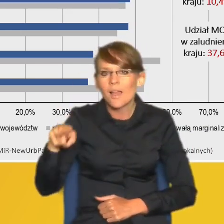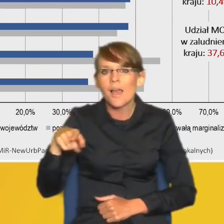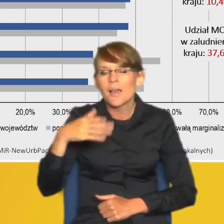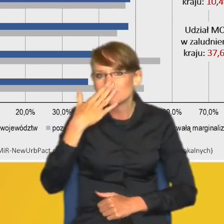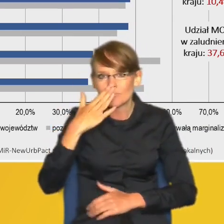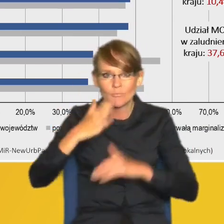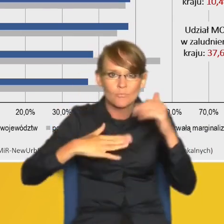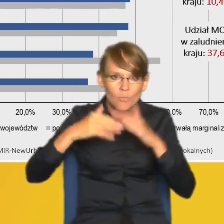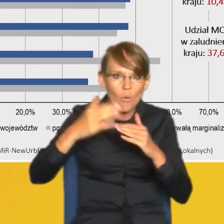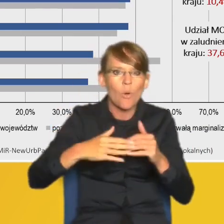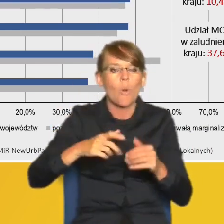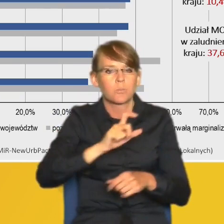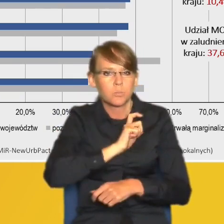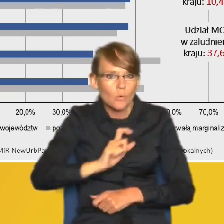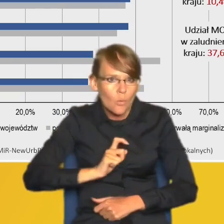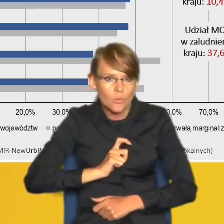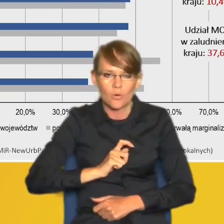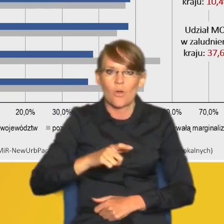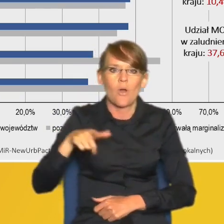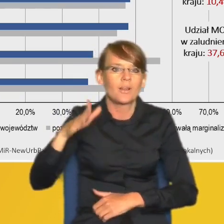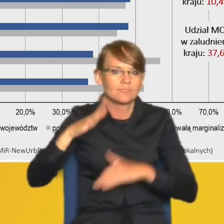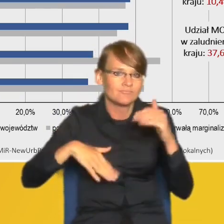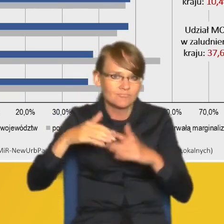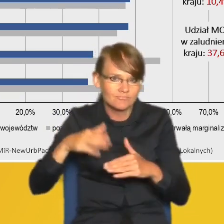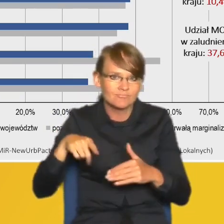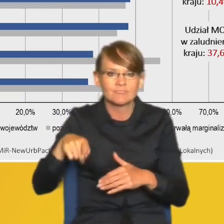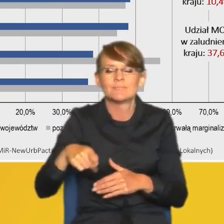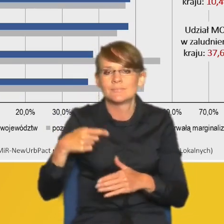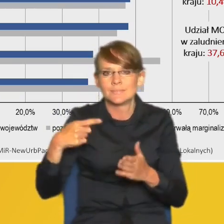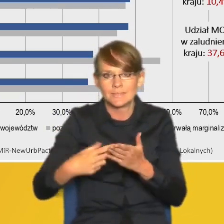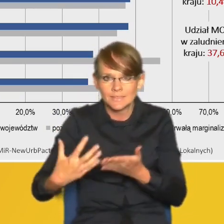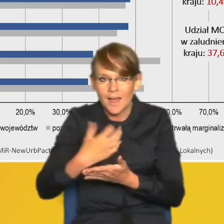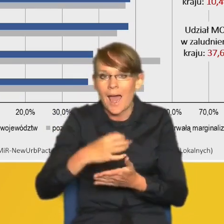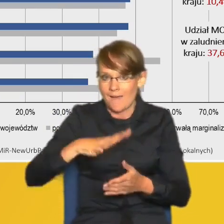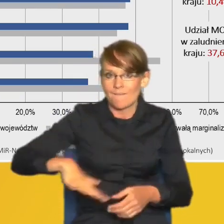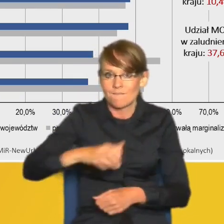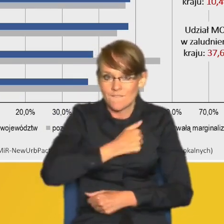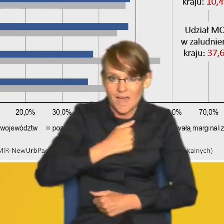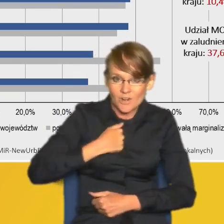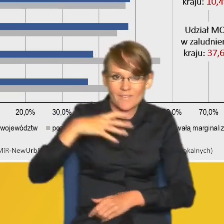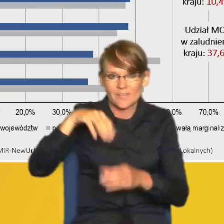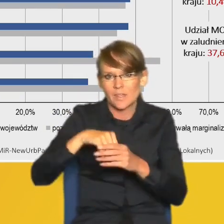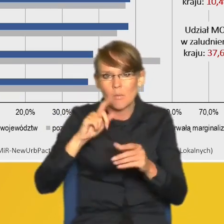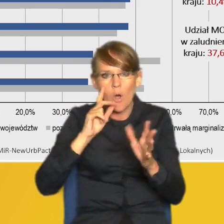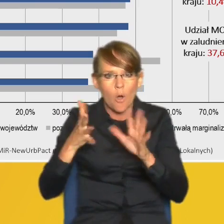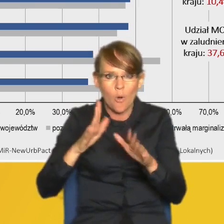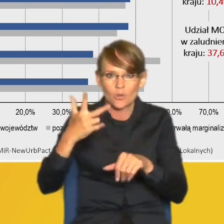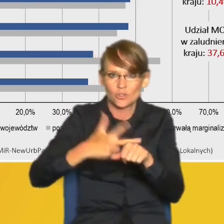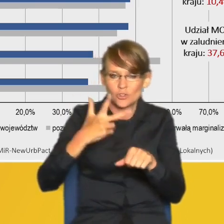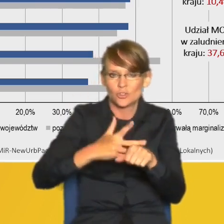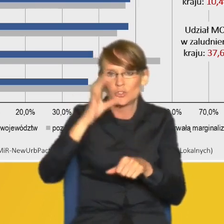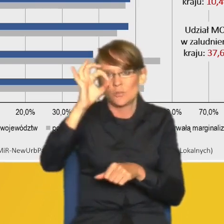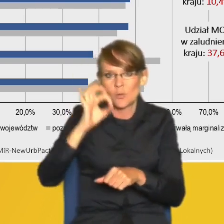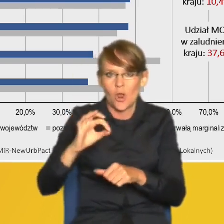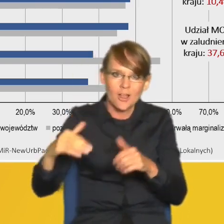biurowe, inwestycje komercyjne. Sam region funkcjonalny Warszawy skupia blisko 30%